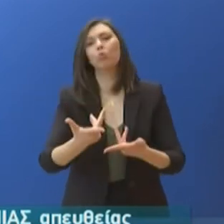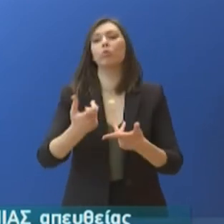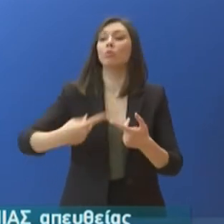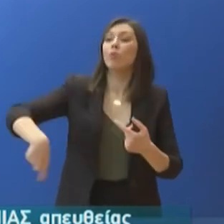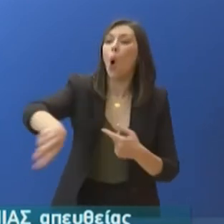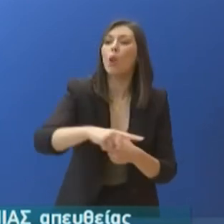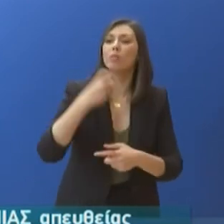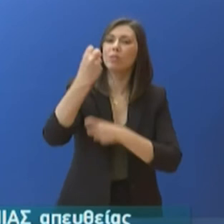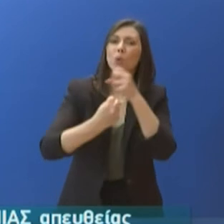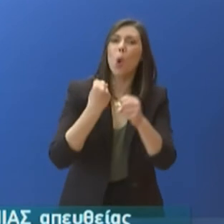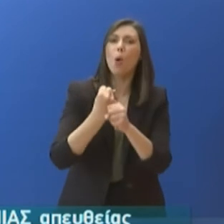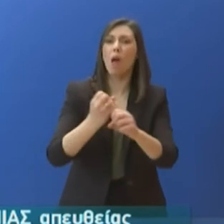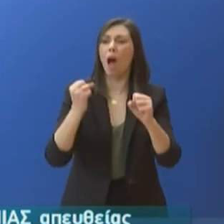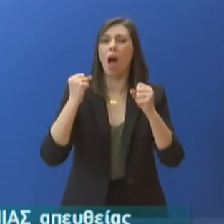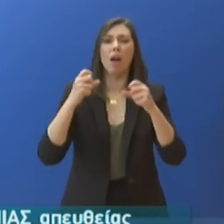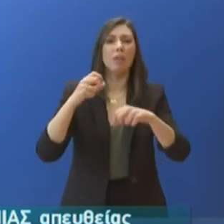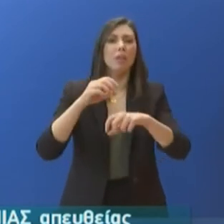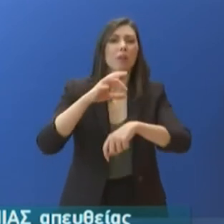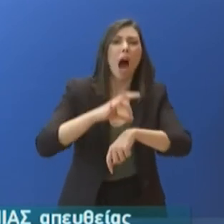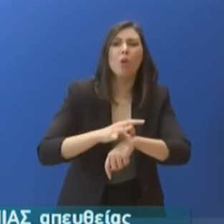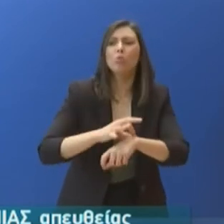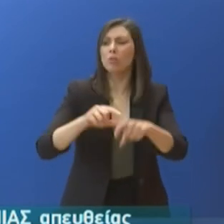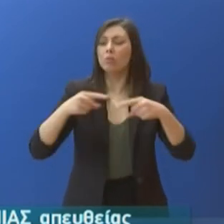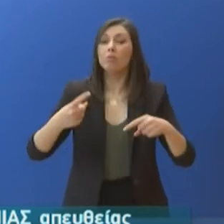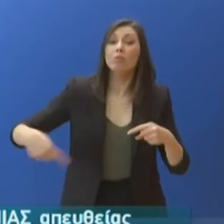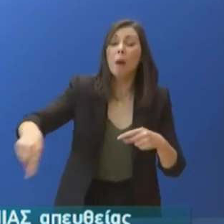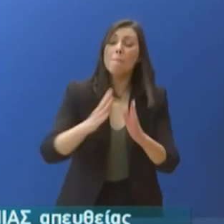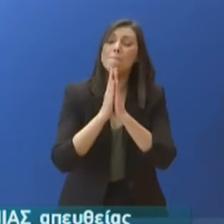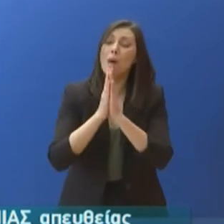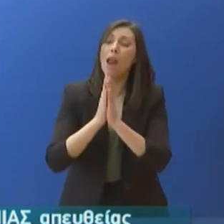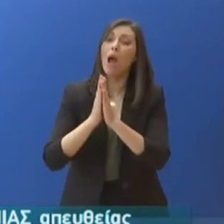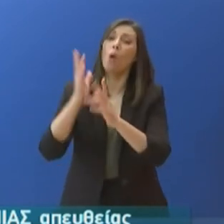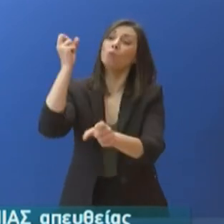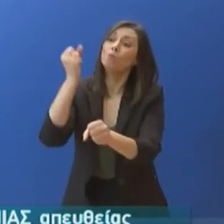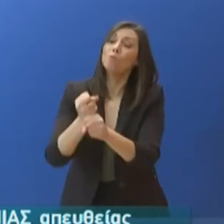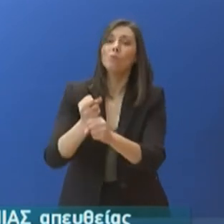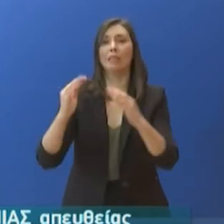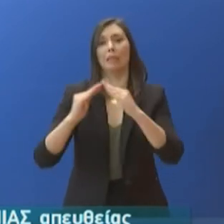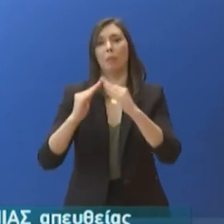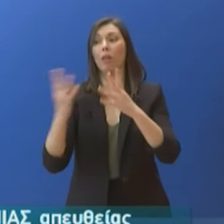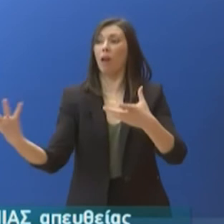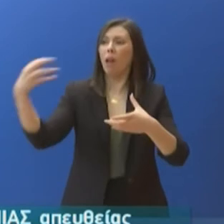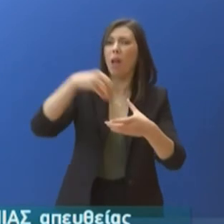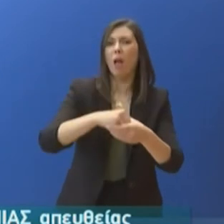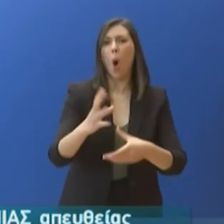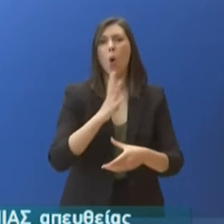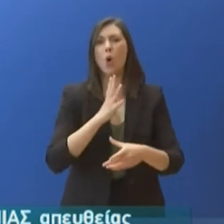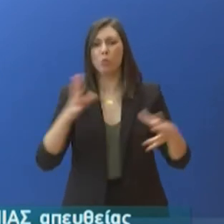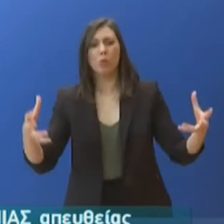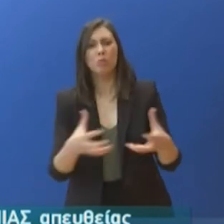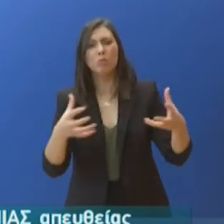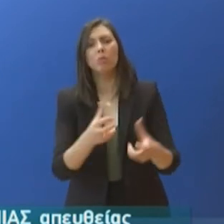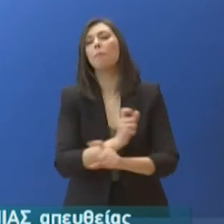σύσταση για την αποφυγή κάθε συγχροτισμού. Οφείλουν για το δικό τους, αλλά και για το συλλογικό καλό, να αποφεύγουν το